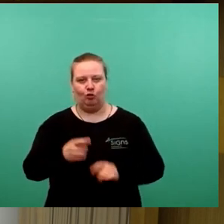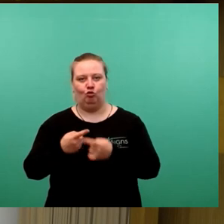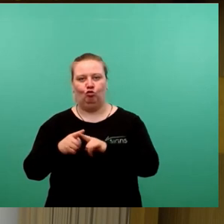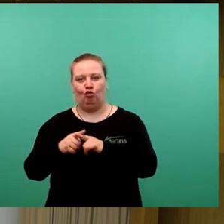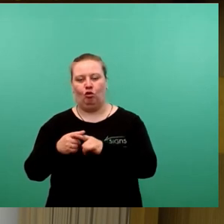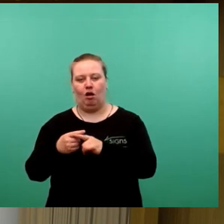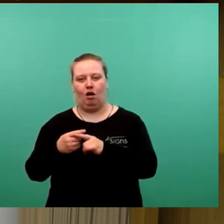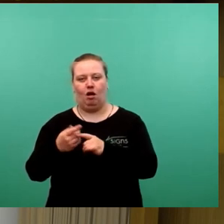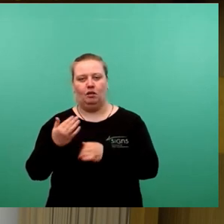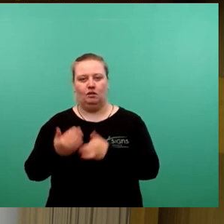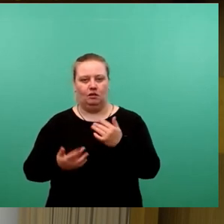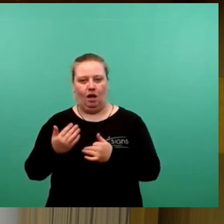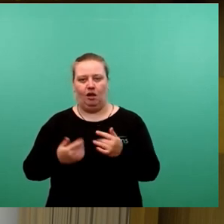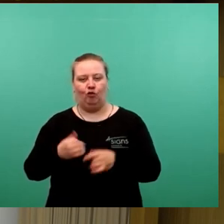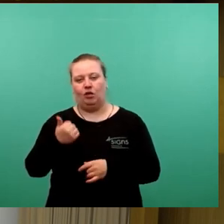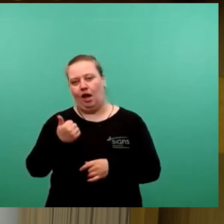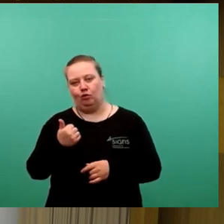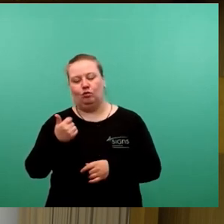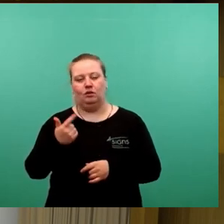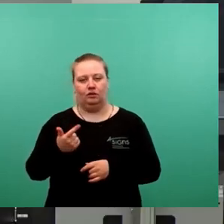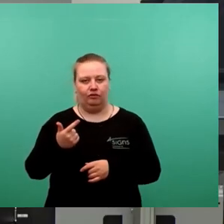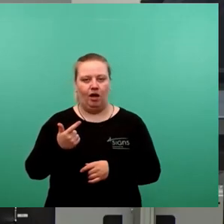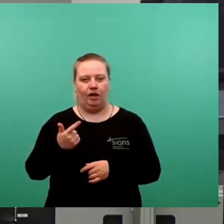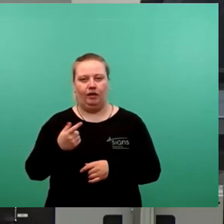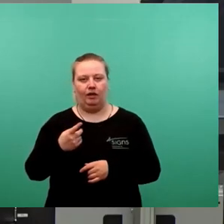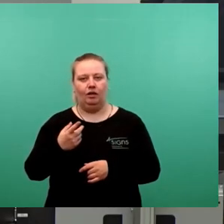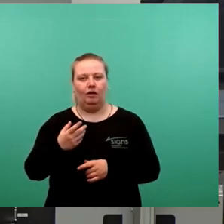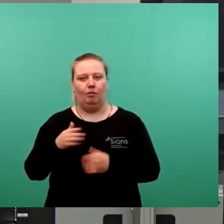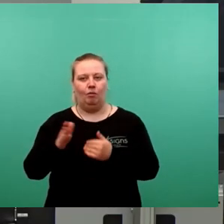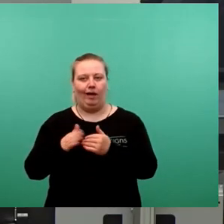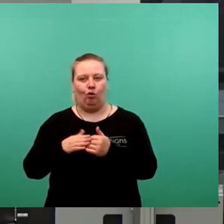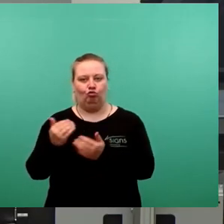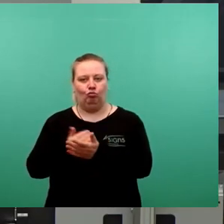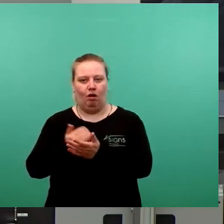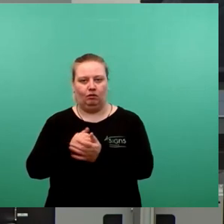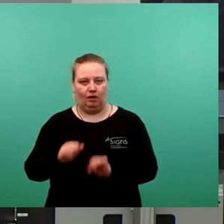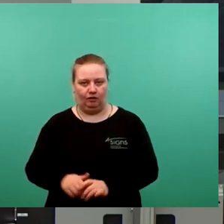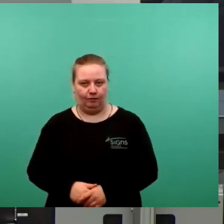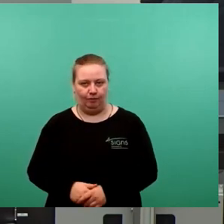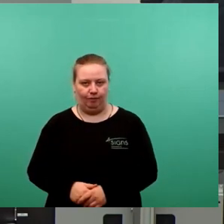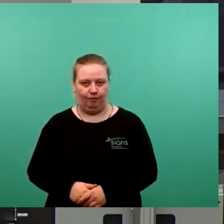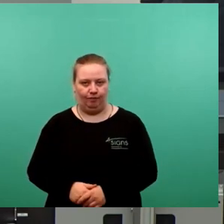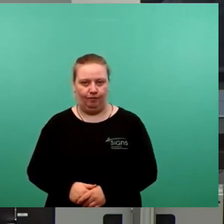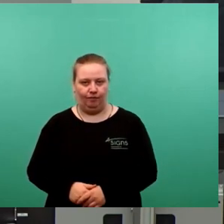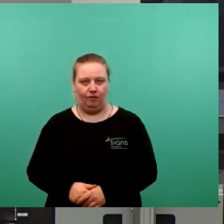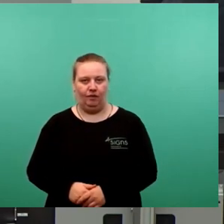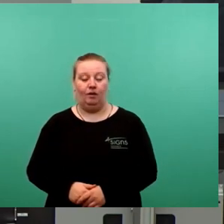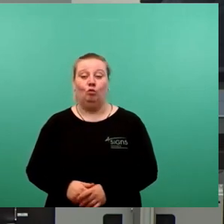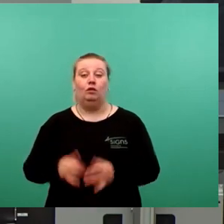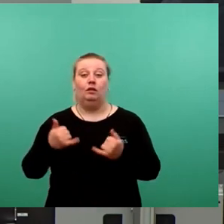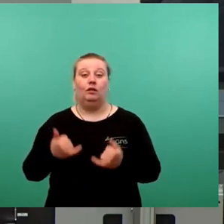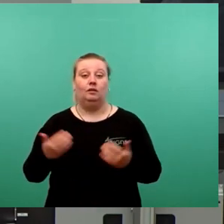den Wegfall von einem oder sogar zwei hochbezahlten Beigeordneten gespart werden soll. Angekommen sind wir inzwischen bei der